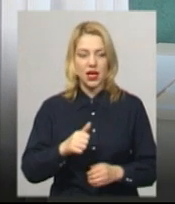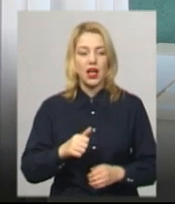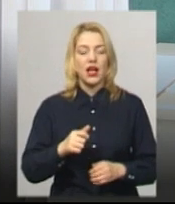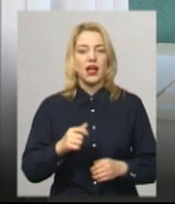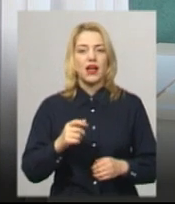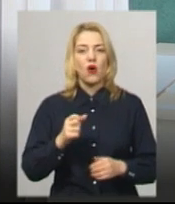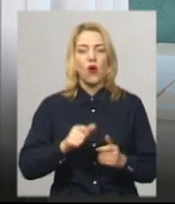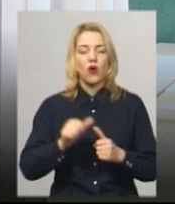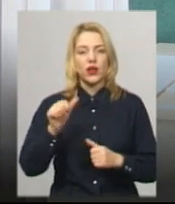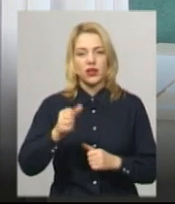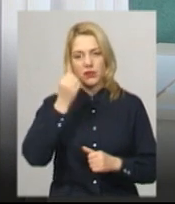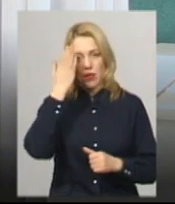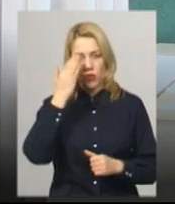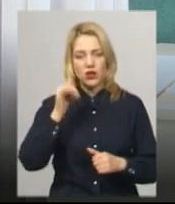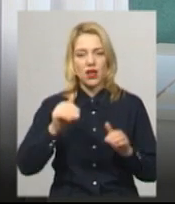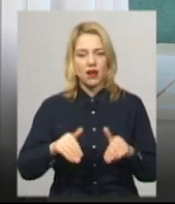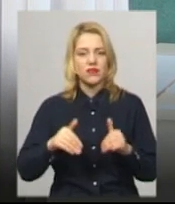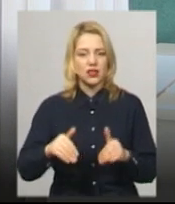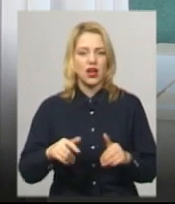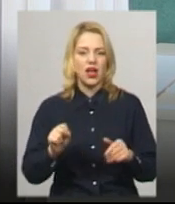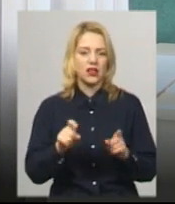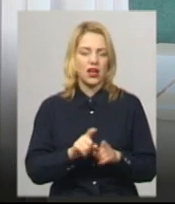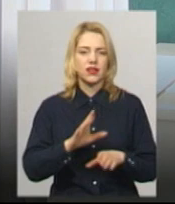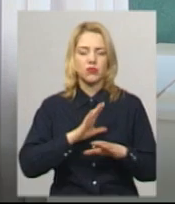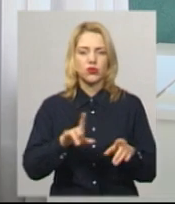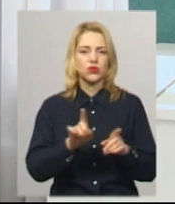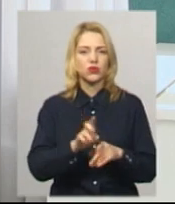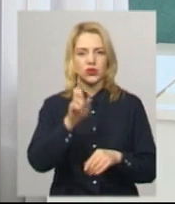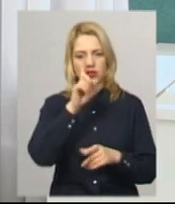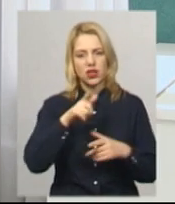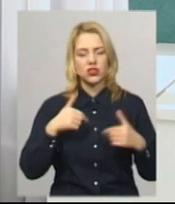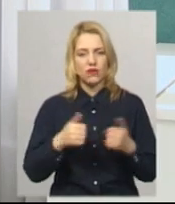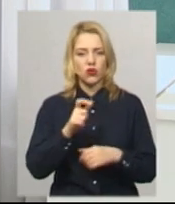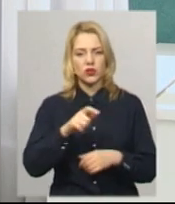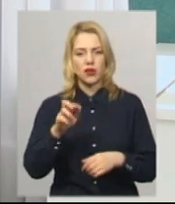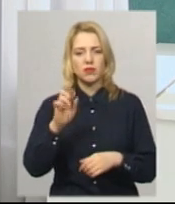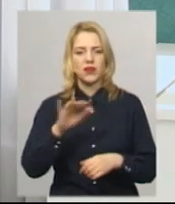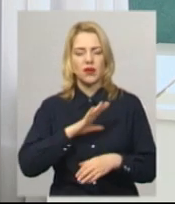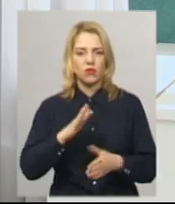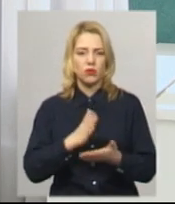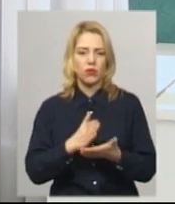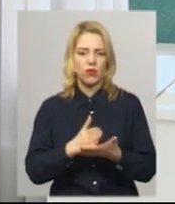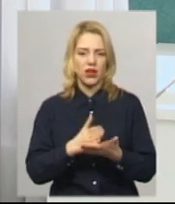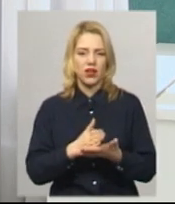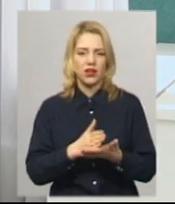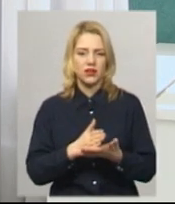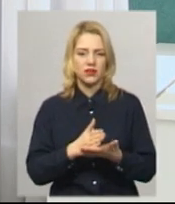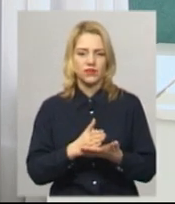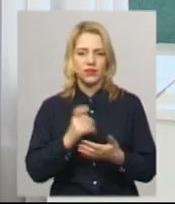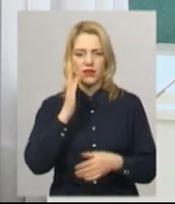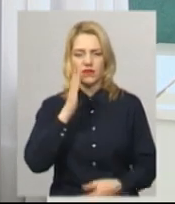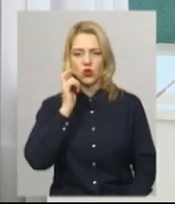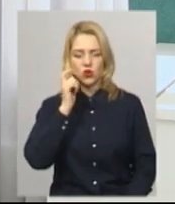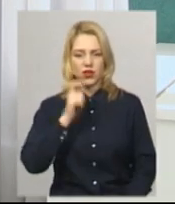було, очевидно, з нашого досвіду такої держави, громадяни якої, не побували би в